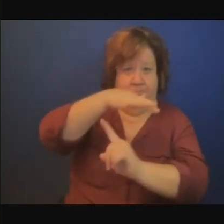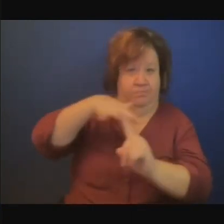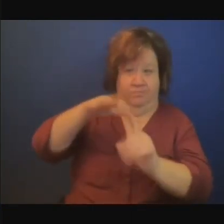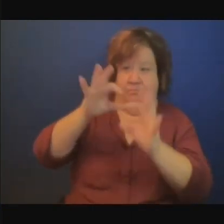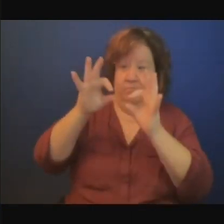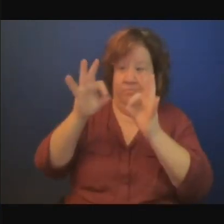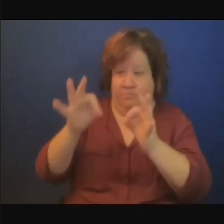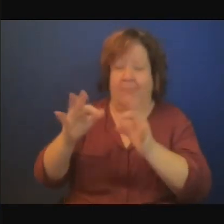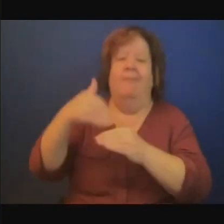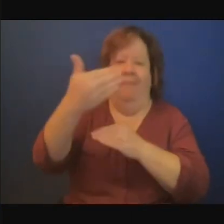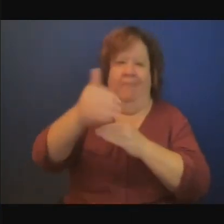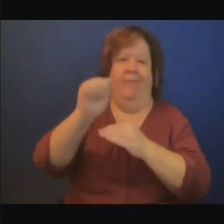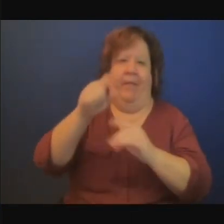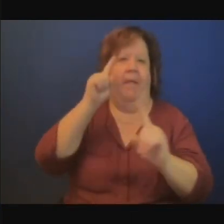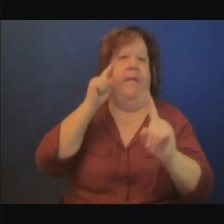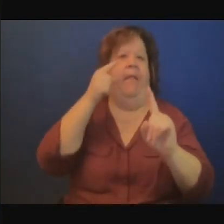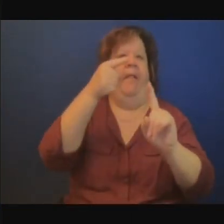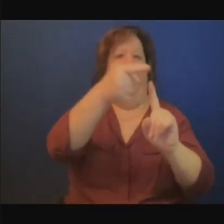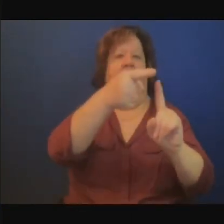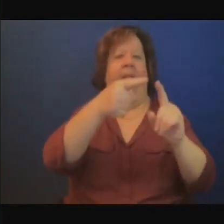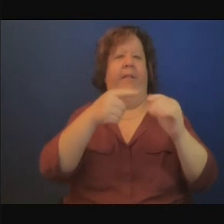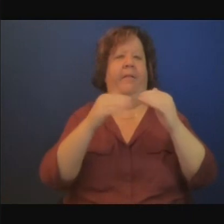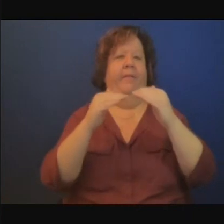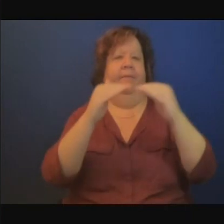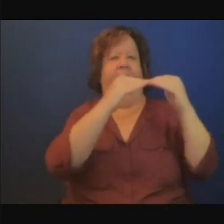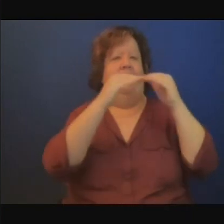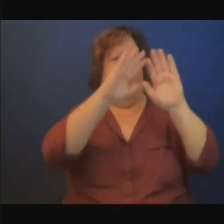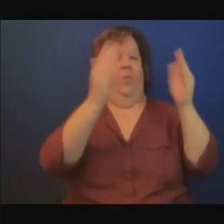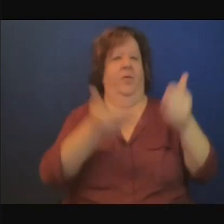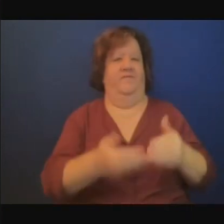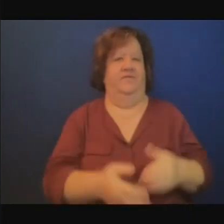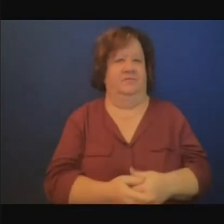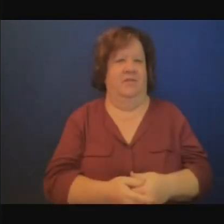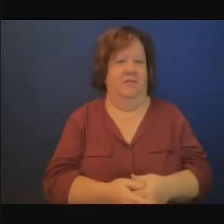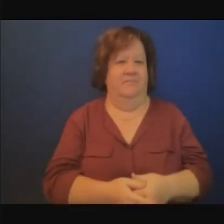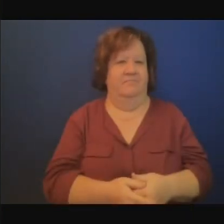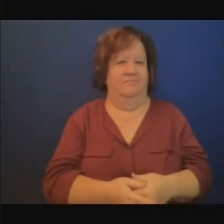Quand on tient compte de tous ces aspects,